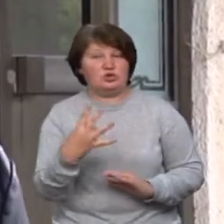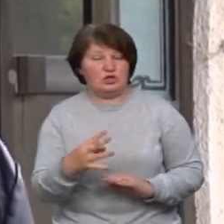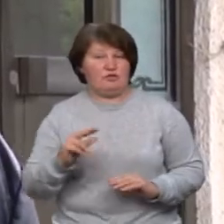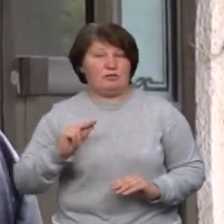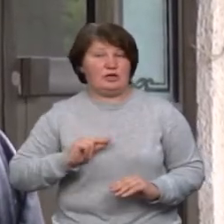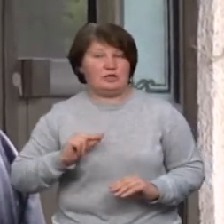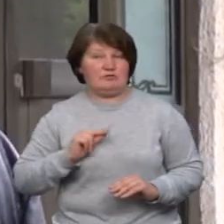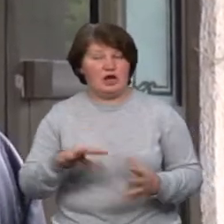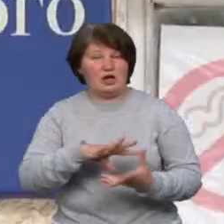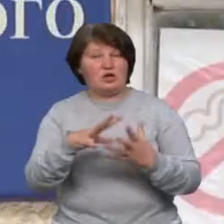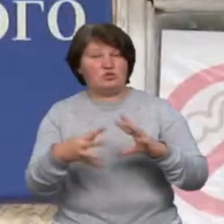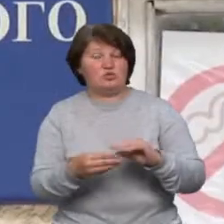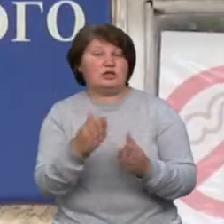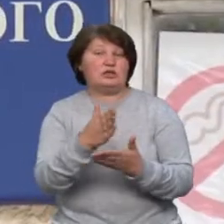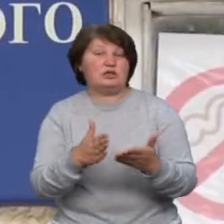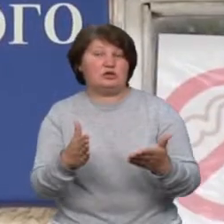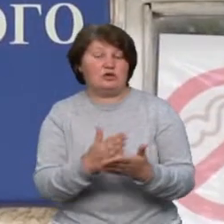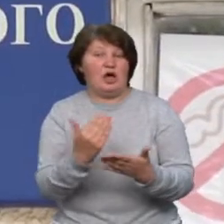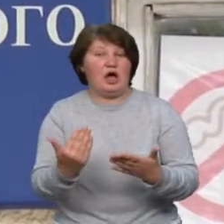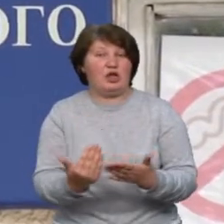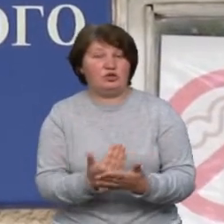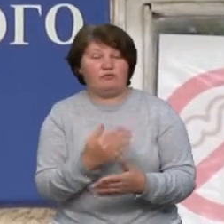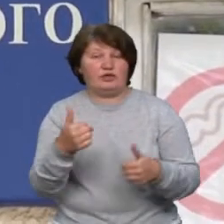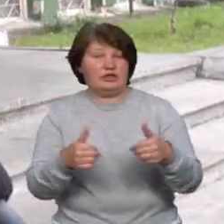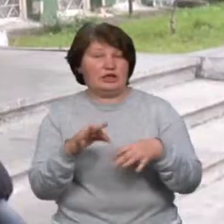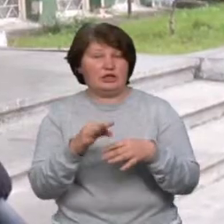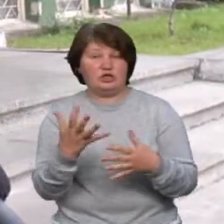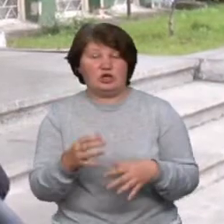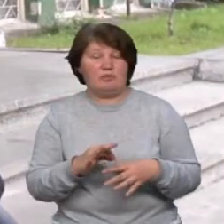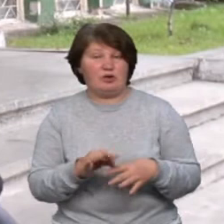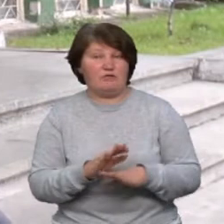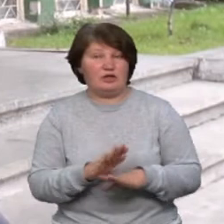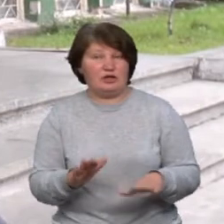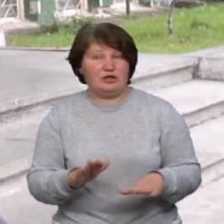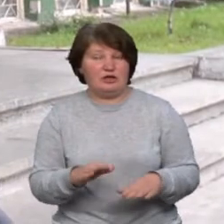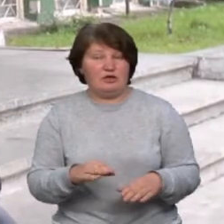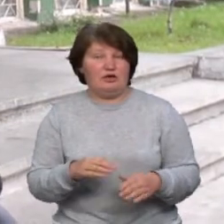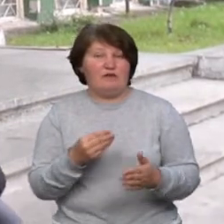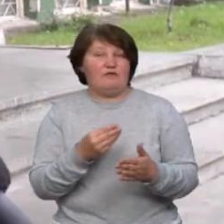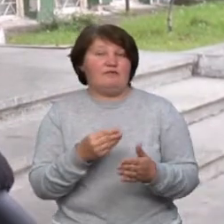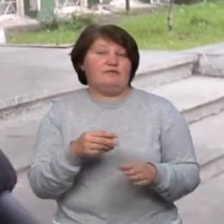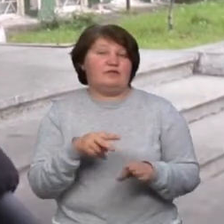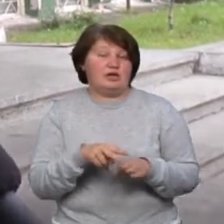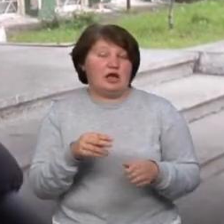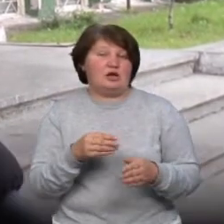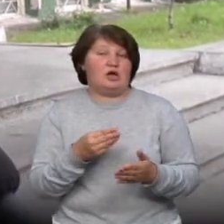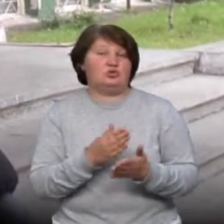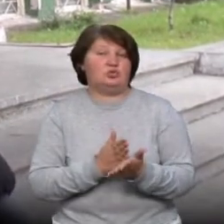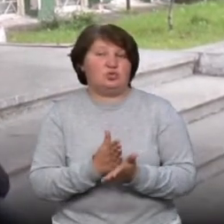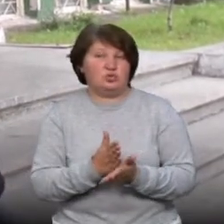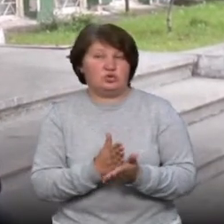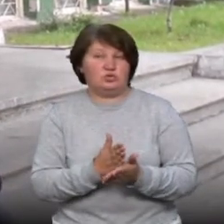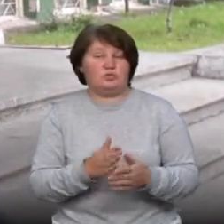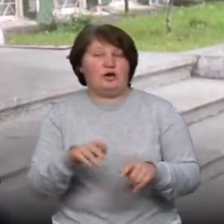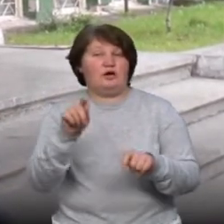Його результати скасували, а новий тендер ще не провели. Фіскальна служба проводила моніторинг торгів, виявила